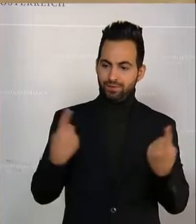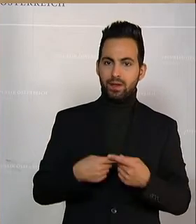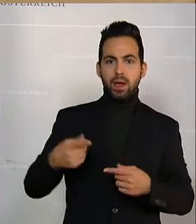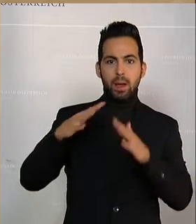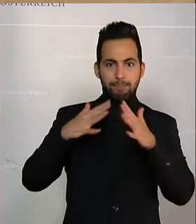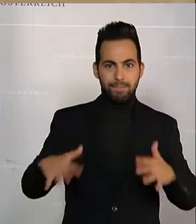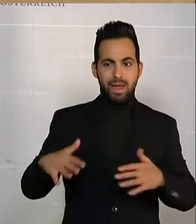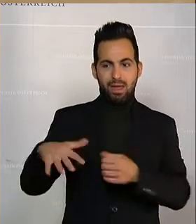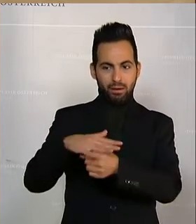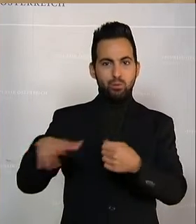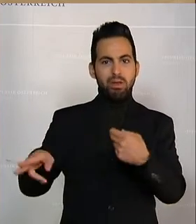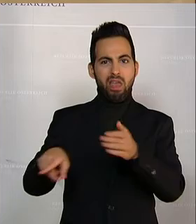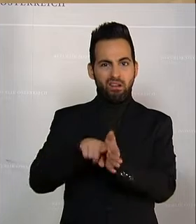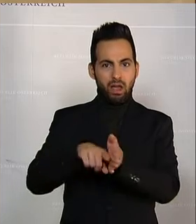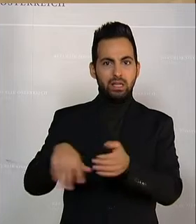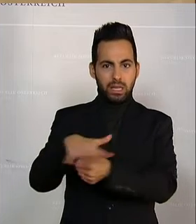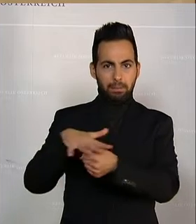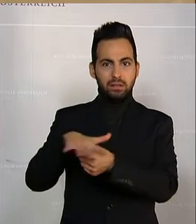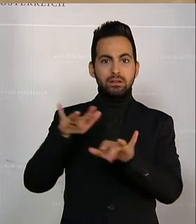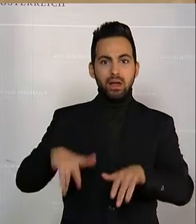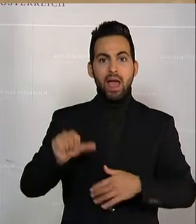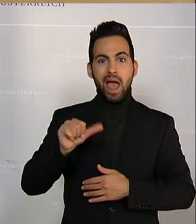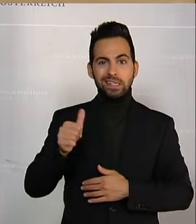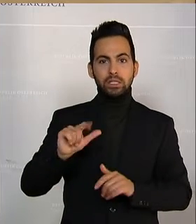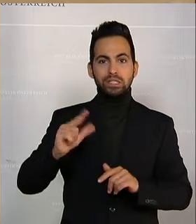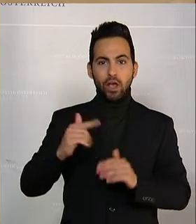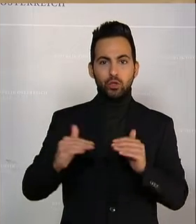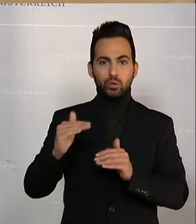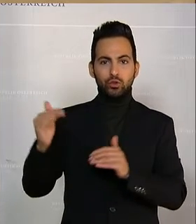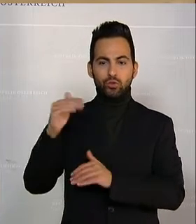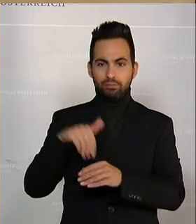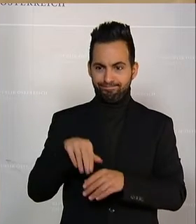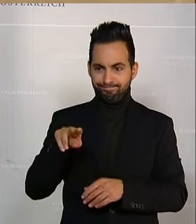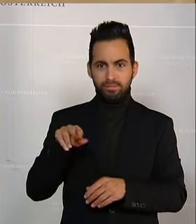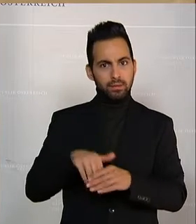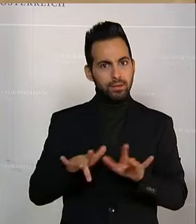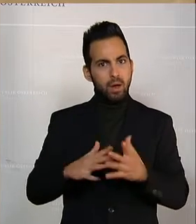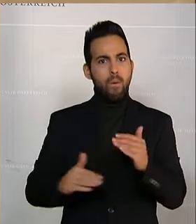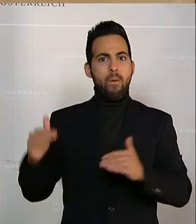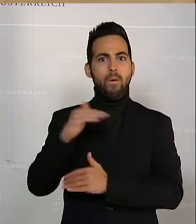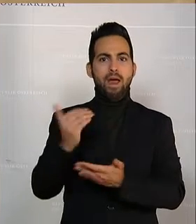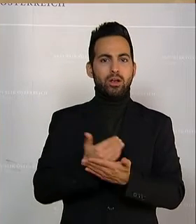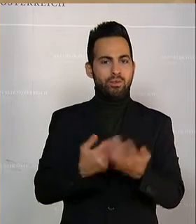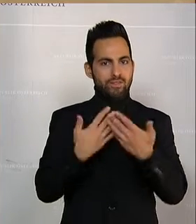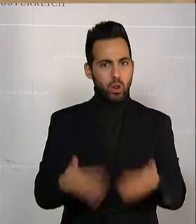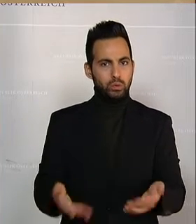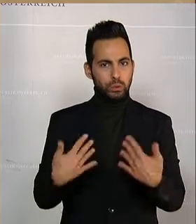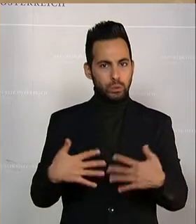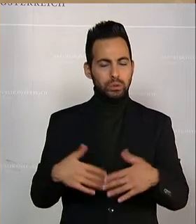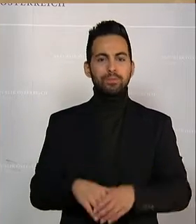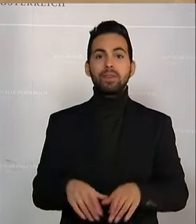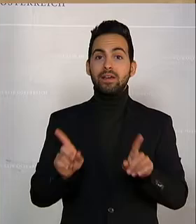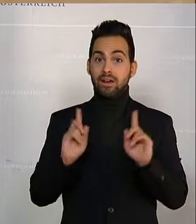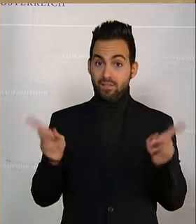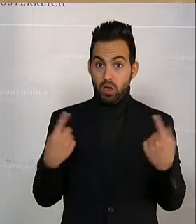benachteiligten Gebiet und da ist gerade die Einser- und Zweierstufe jene, die höhere Einkommensverluste hat. Und wir